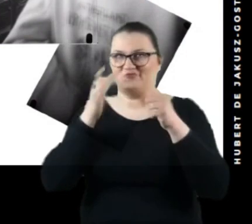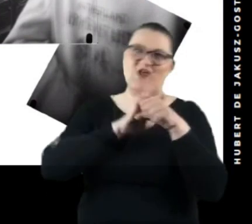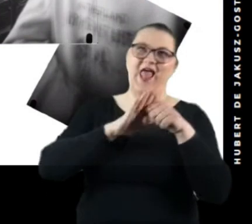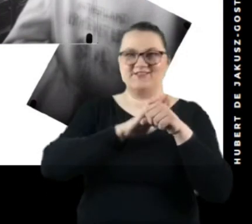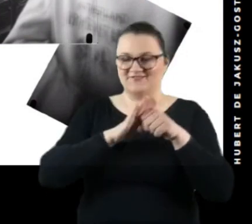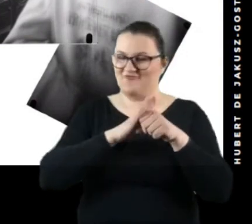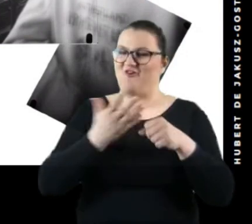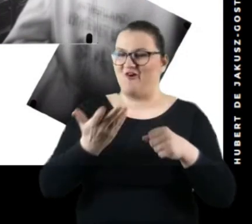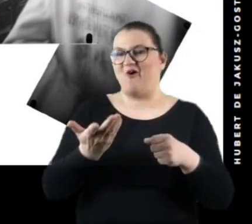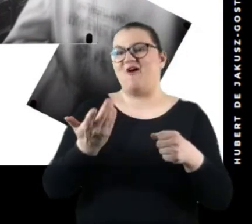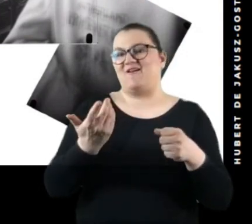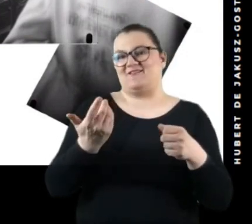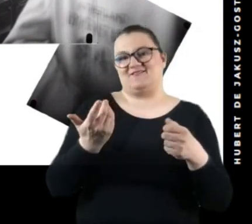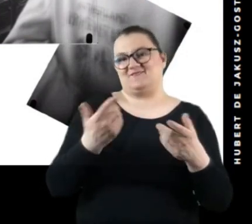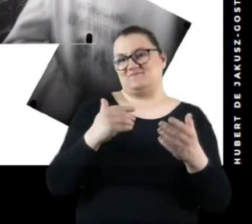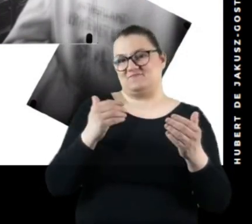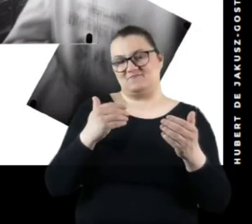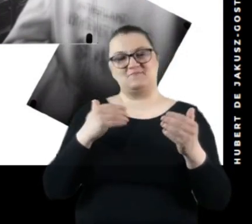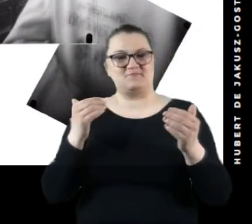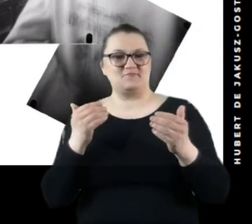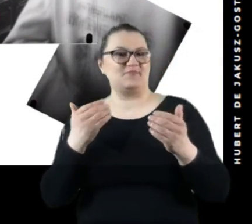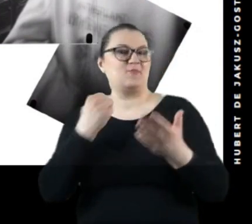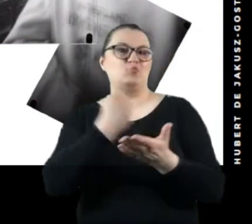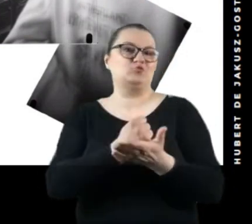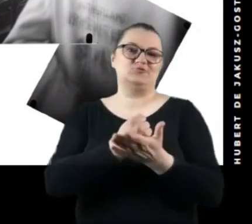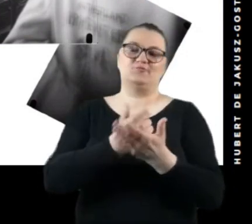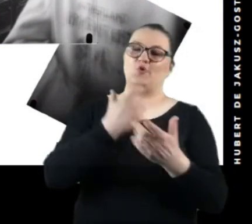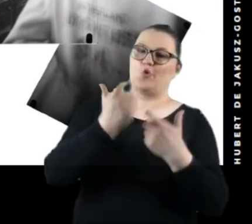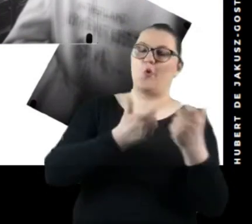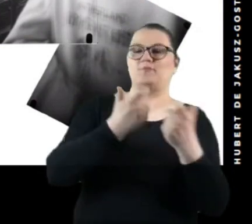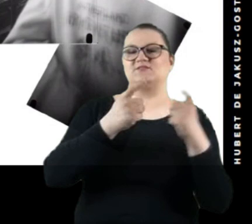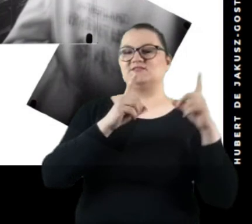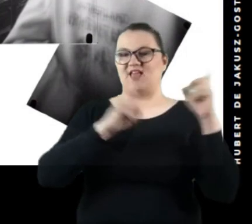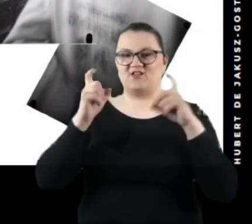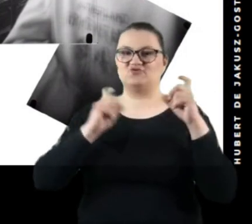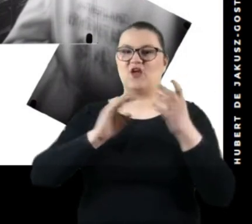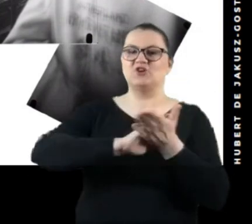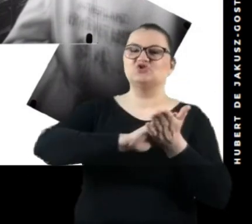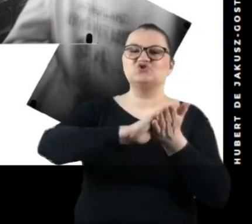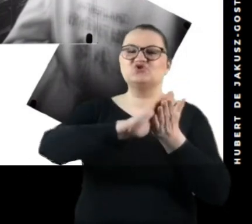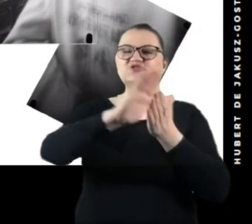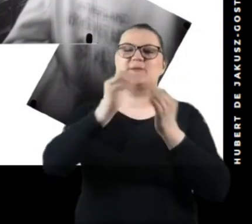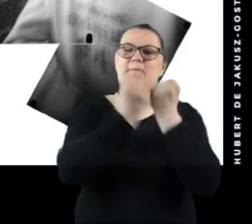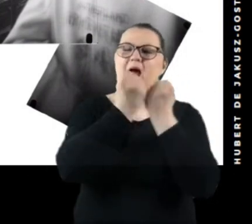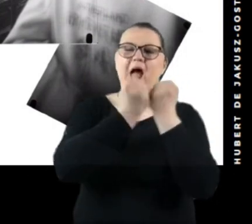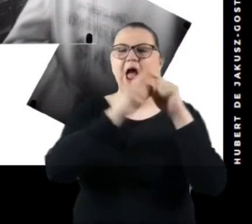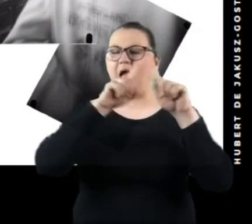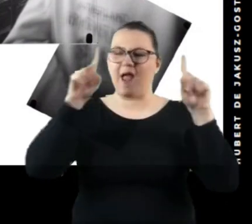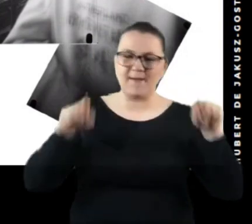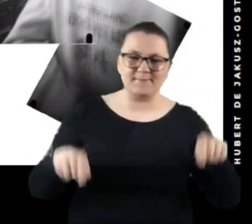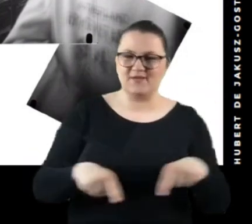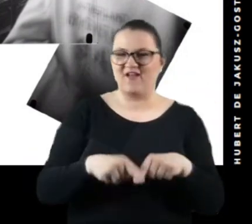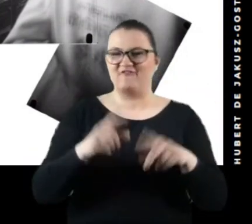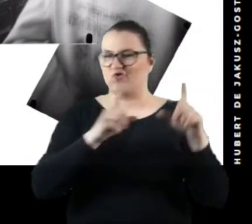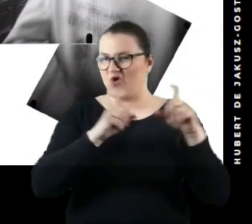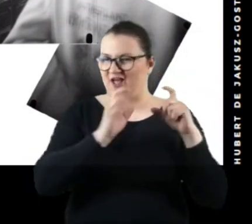robić zdjęć na czystej, nieskażonej kart papierze